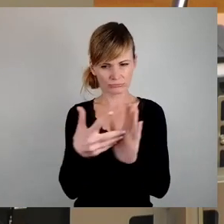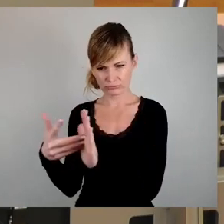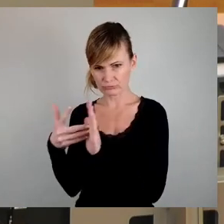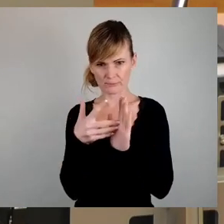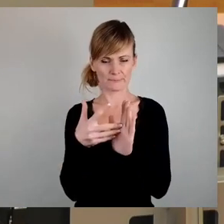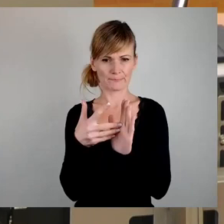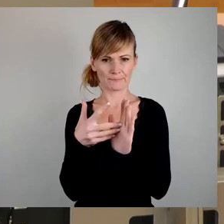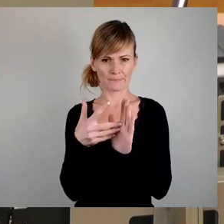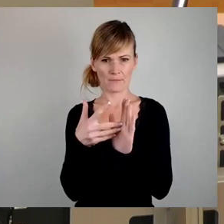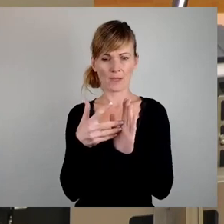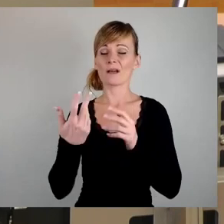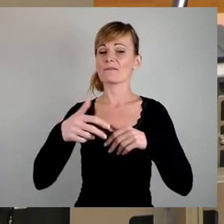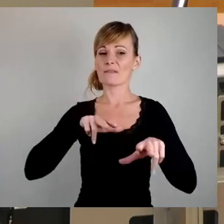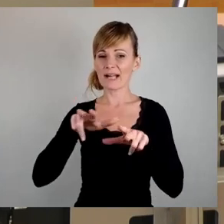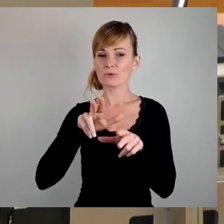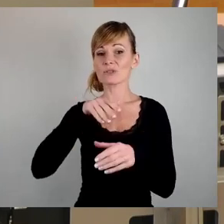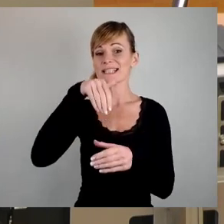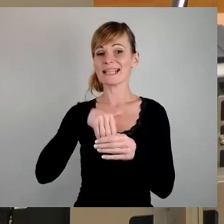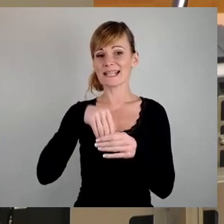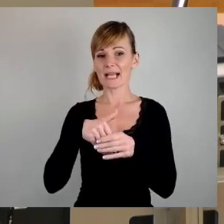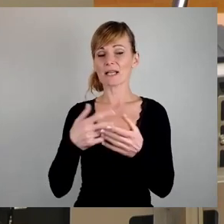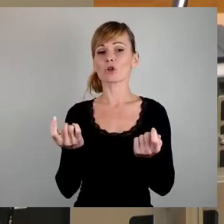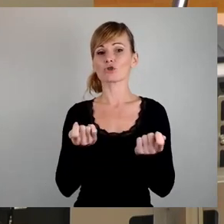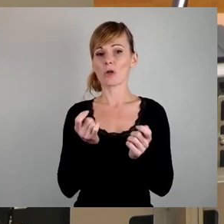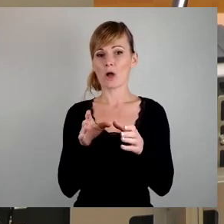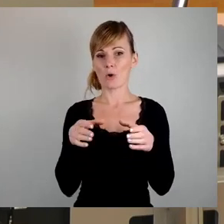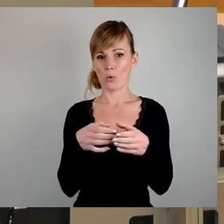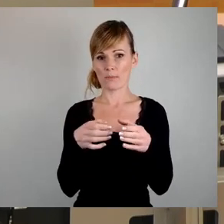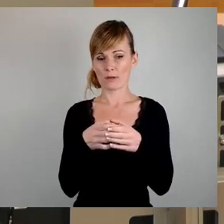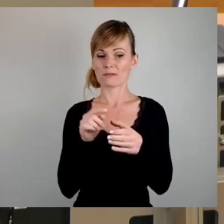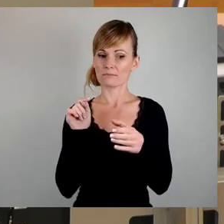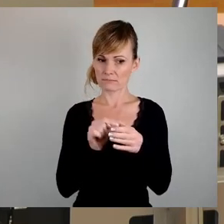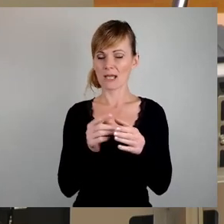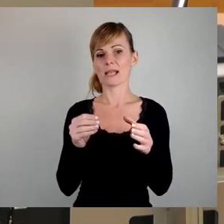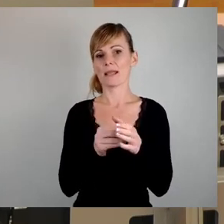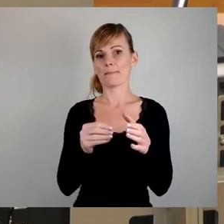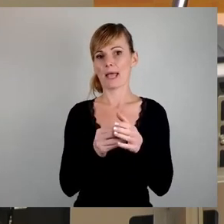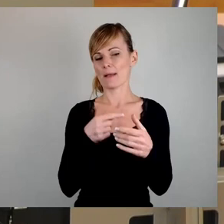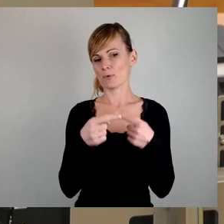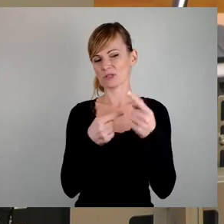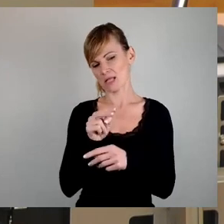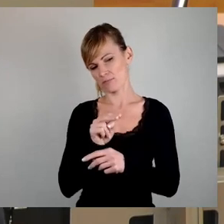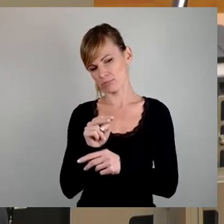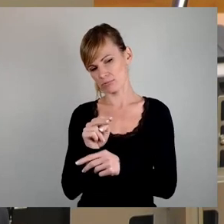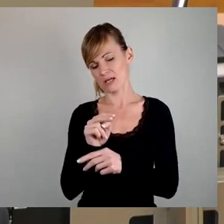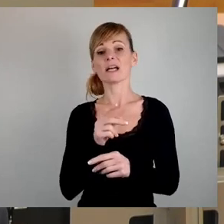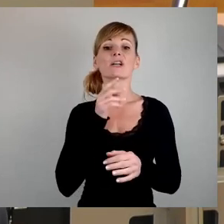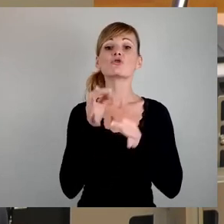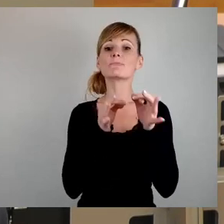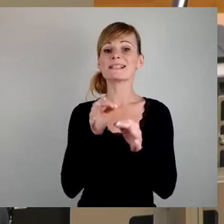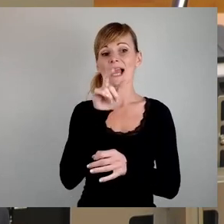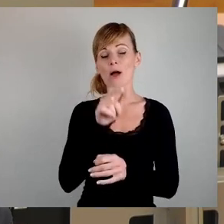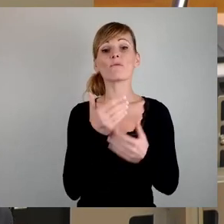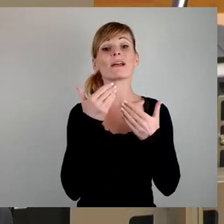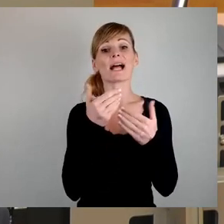verwaltungsinterne Steuergruppe hat den Prozess eng begleitet. Insbesondere, und da darf ich ganz herzlich Dankeschön sagen, die